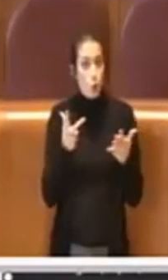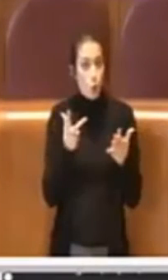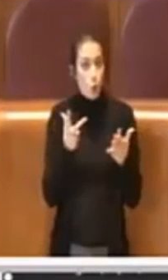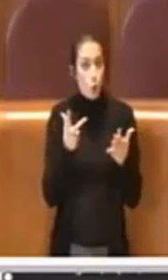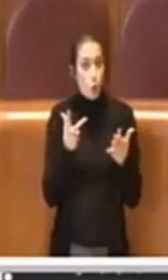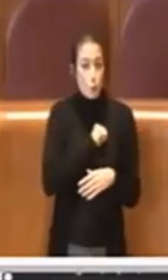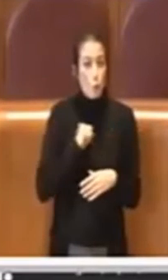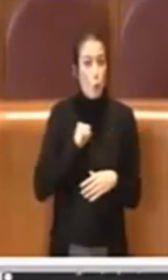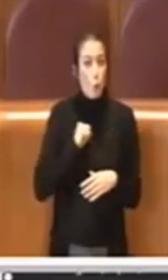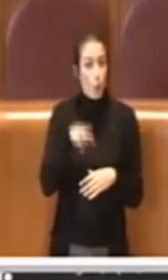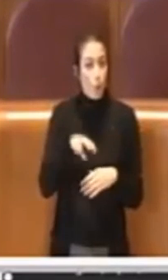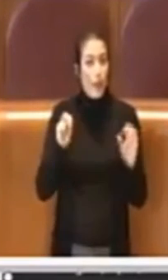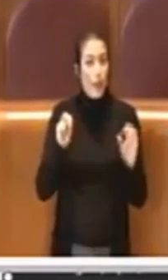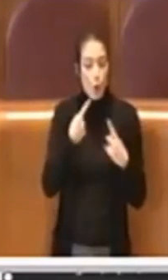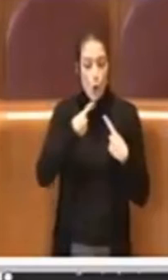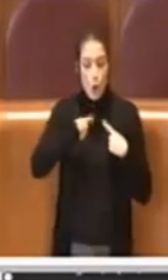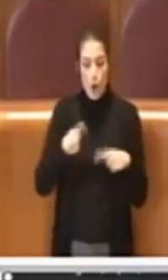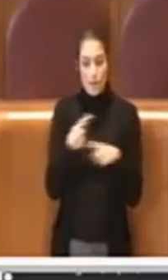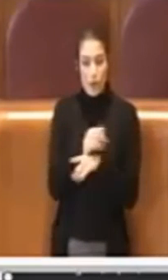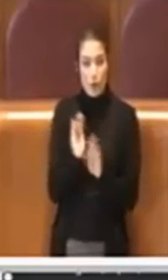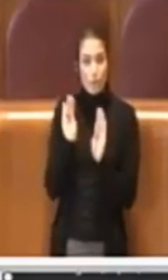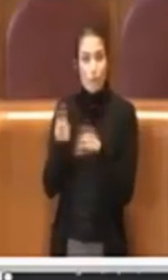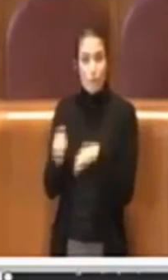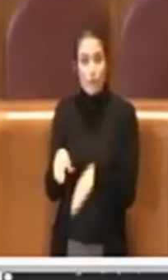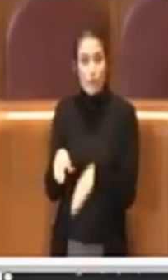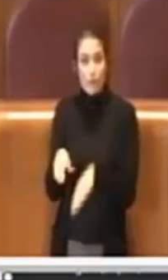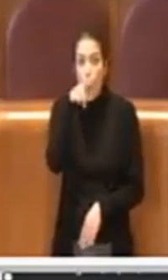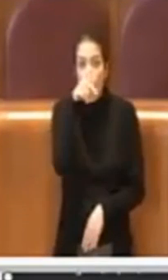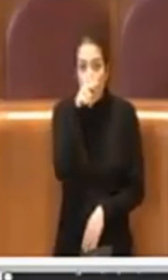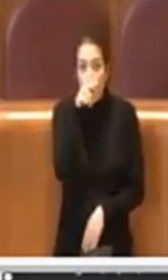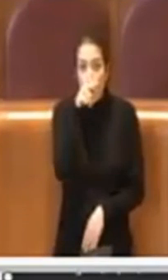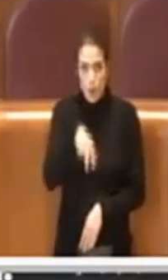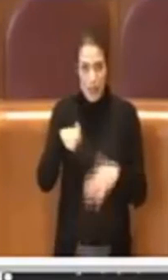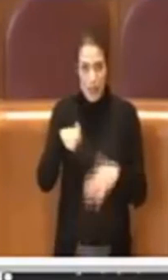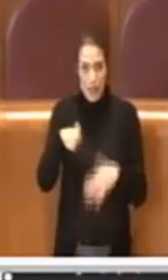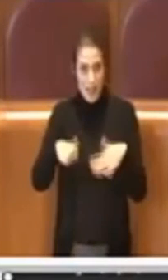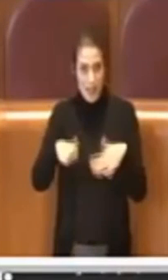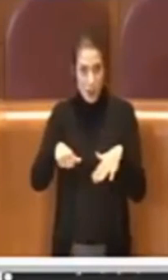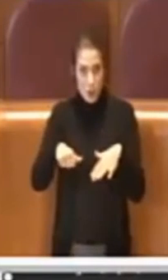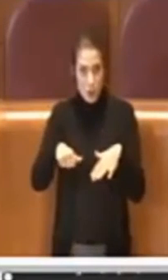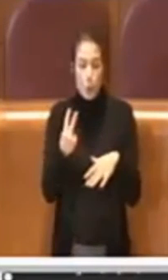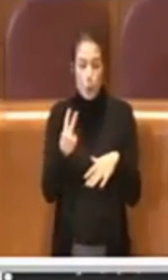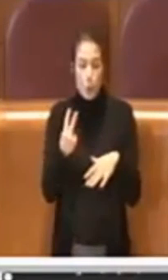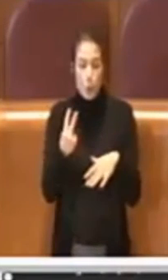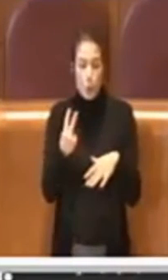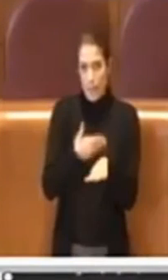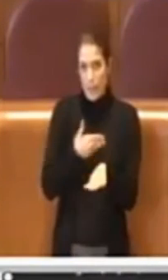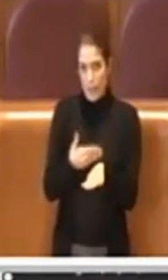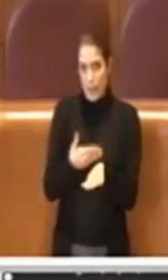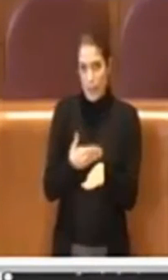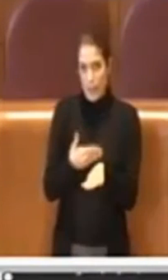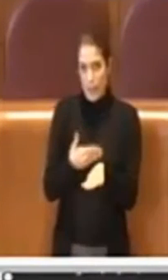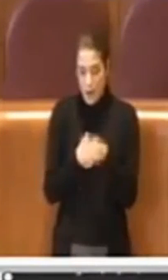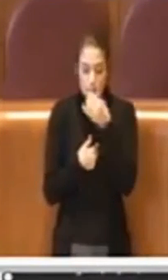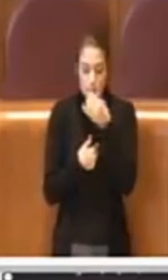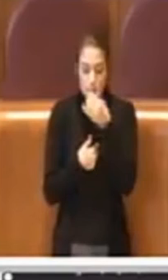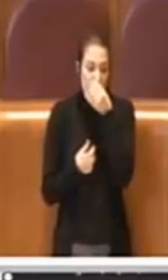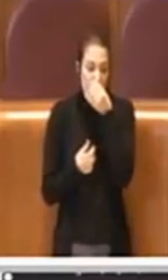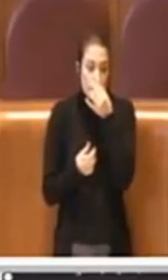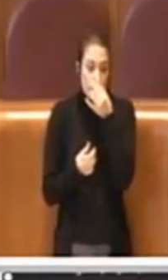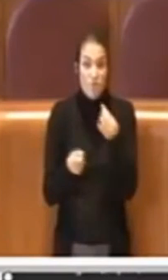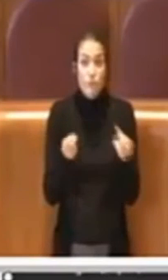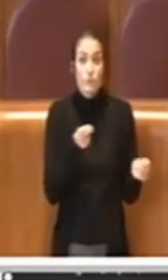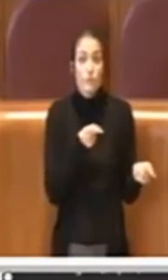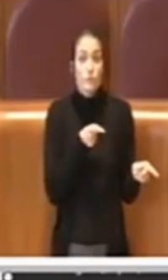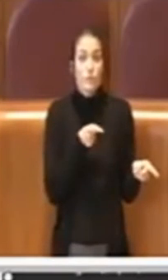2018 noi ci siamo insediati a luglio 2016, due anni prima, ebbene quando è